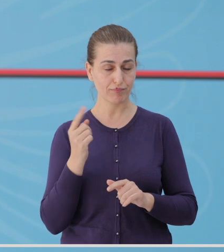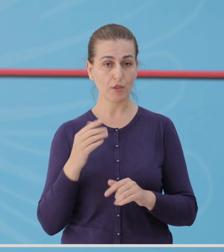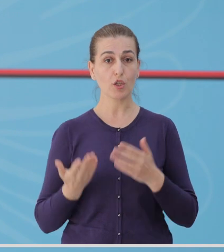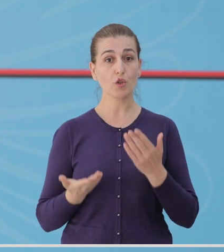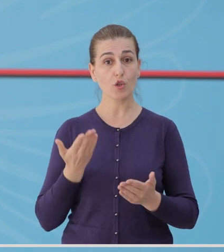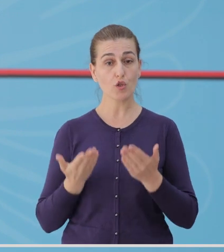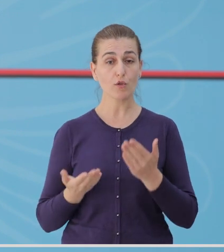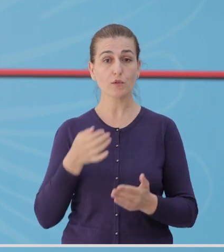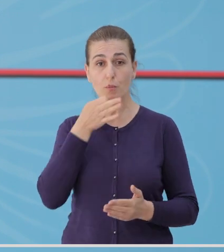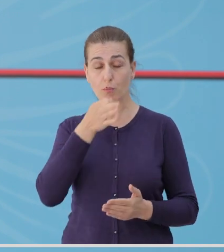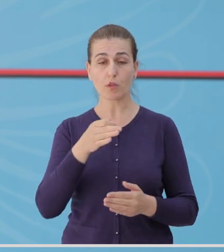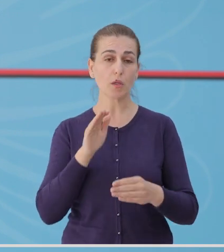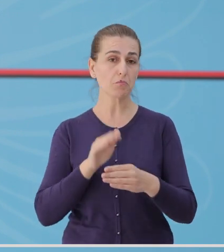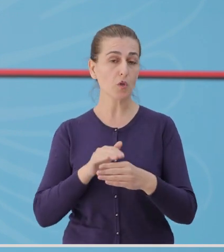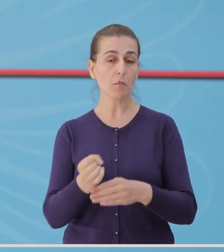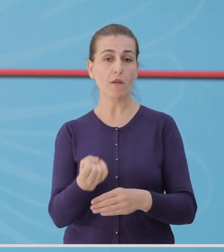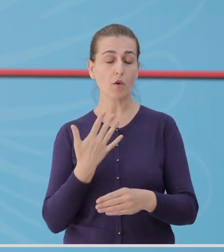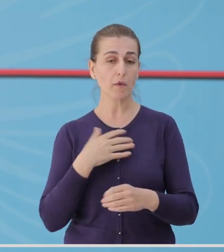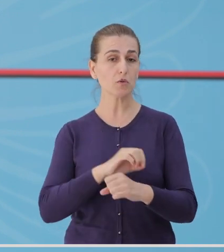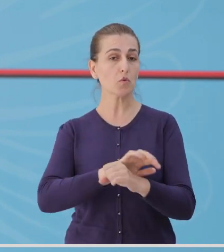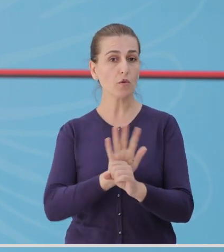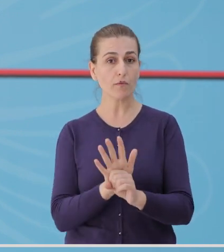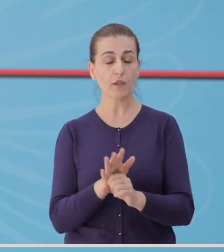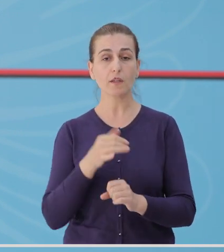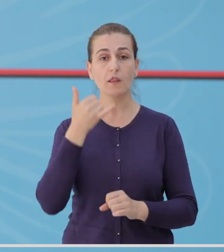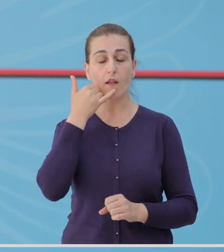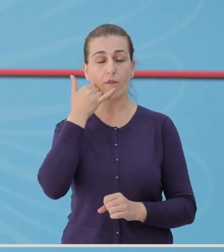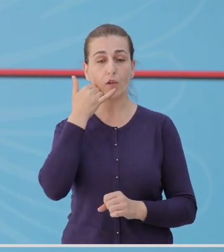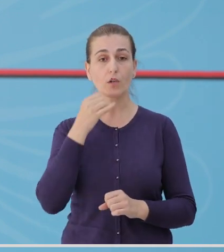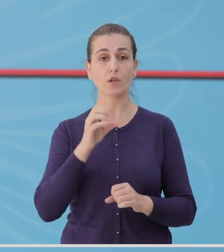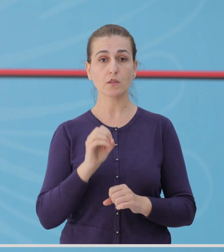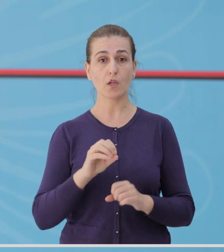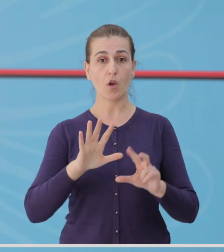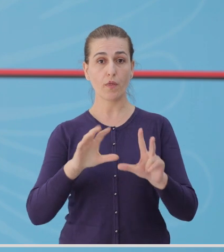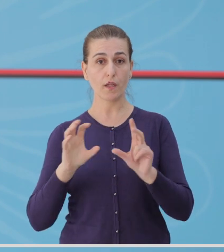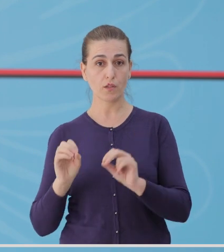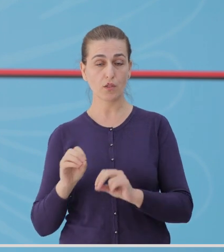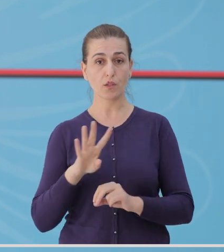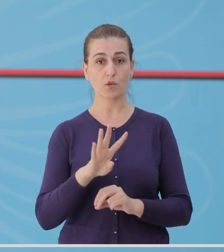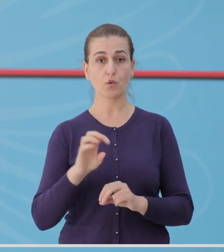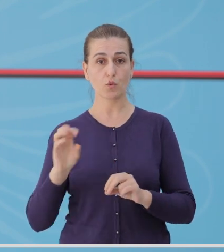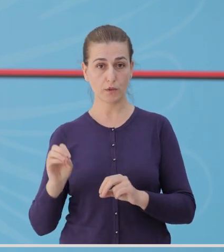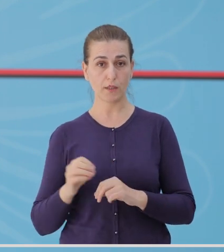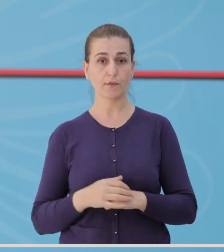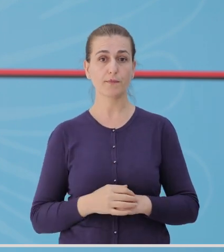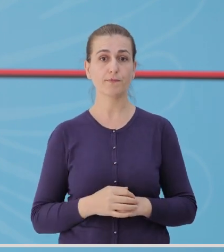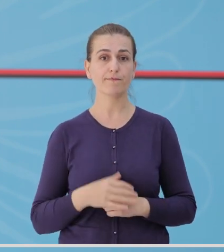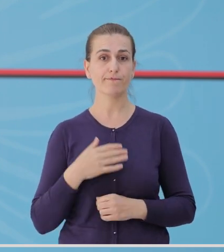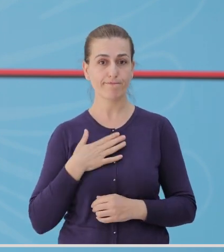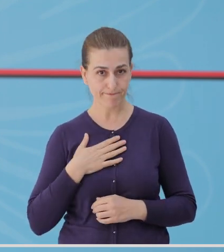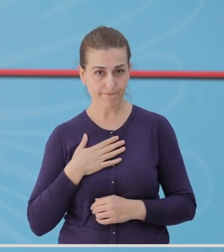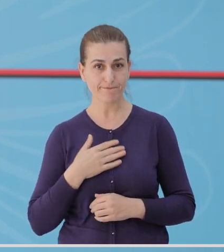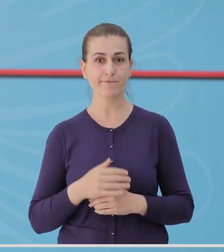Për zdo pyetja apo informacion rreth COVID-19, telefononi në linjën e gjelëbër 0800 20 20.